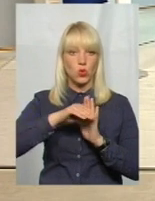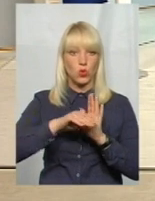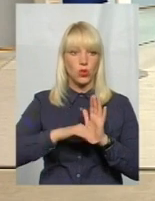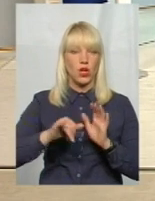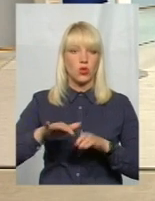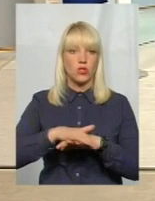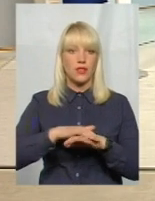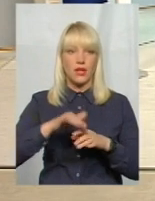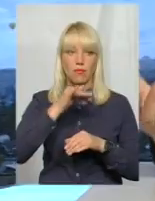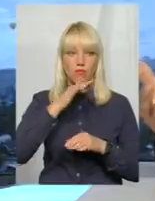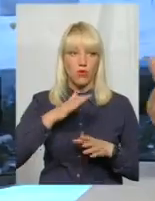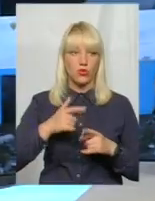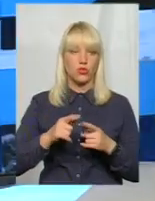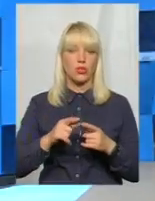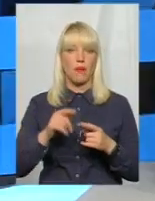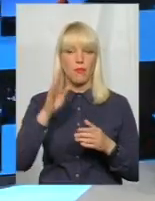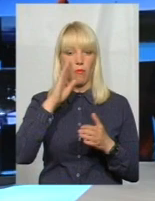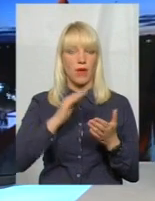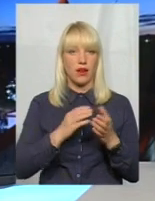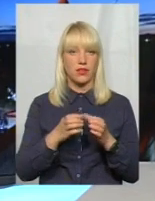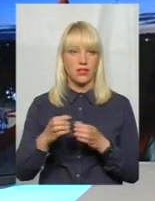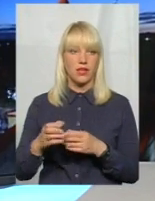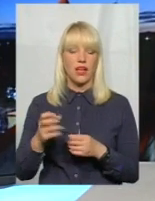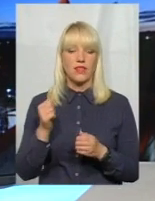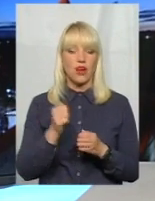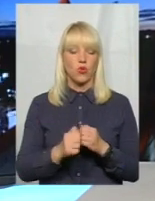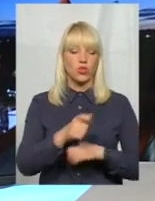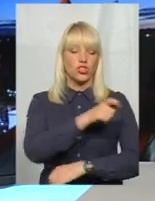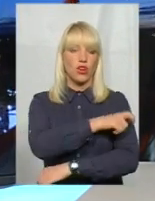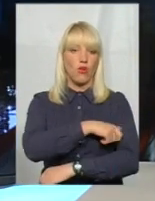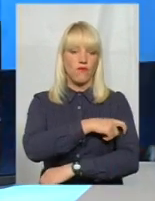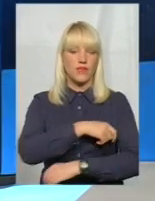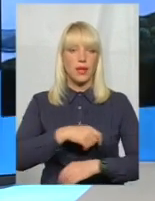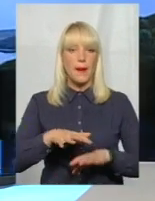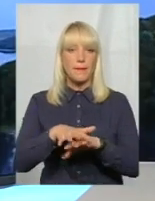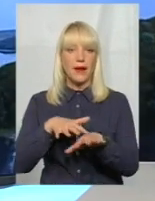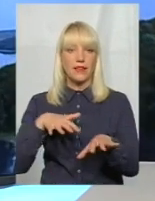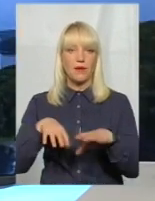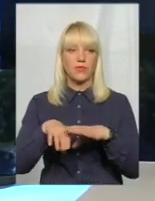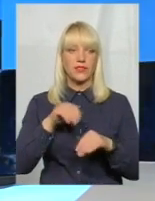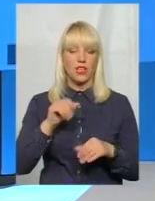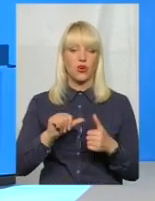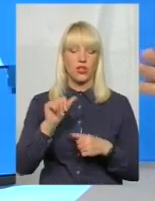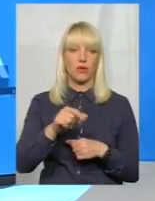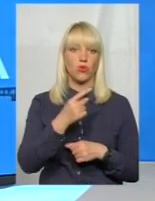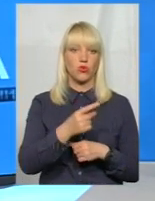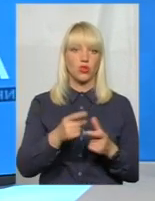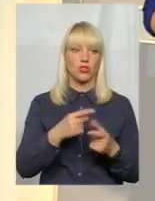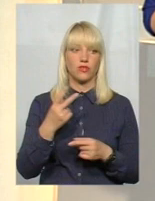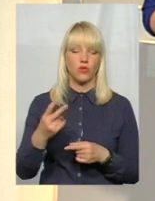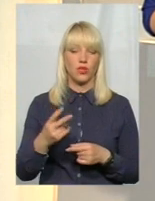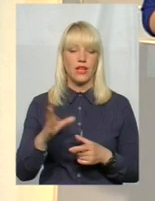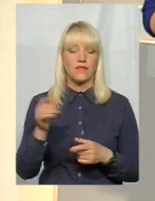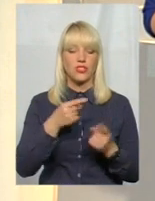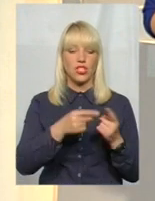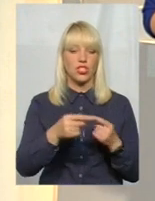крастерилізуватися партії. Ви ж дивіться, на кожній черговій парламентській виборі, крім одної-двох, всі решта партії переформатовуються,